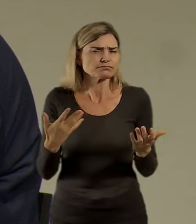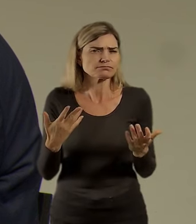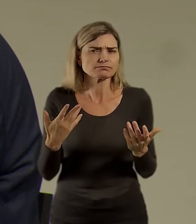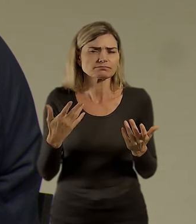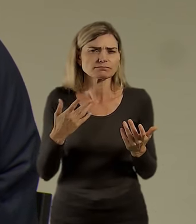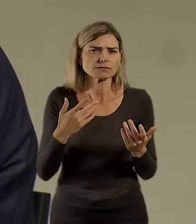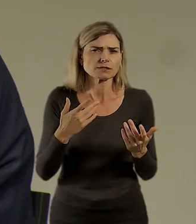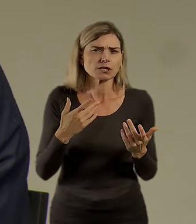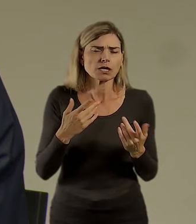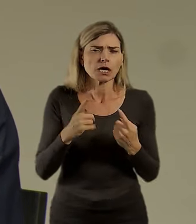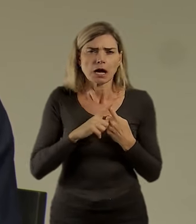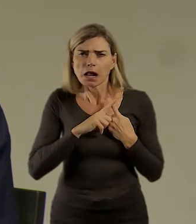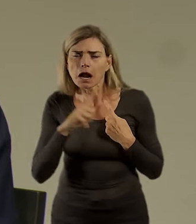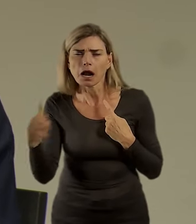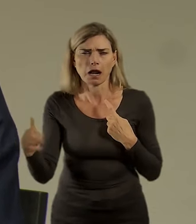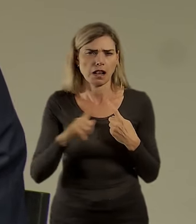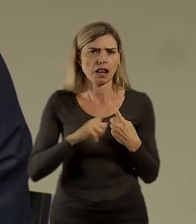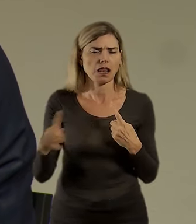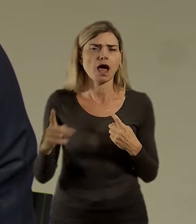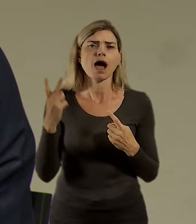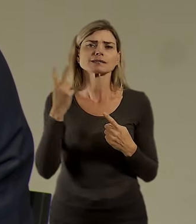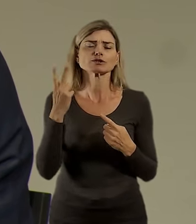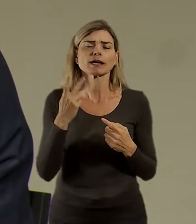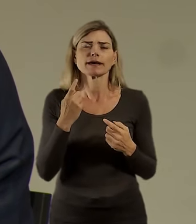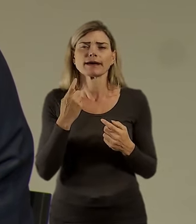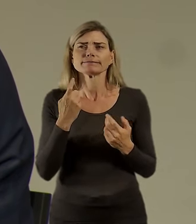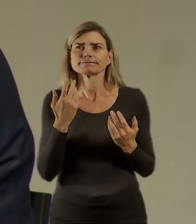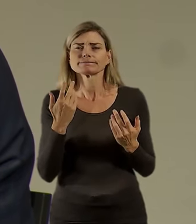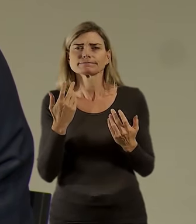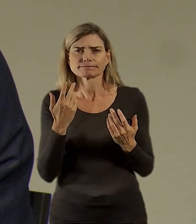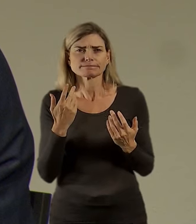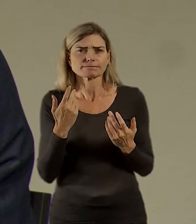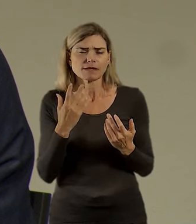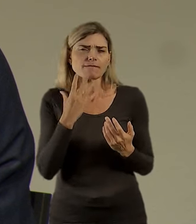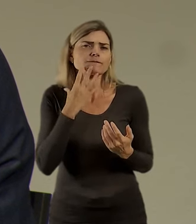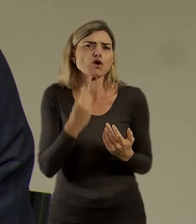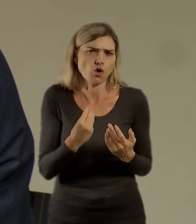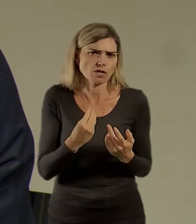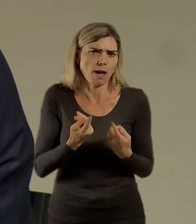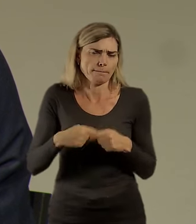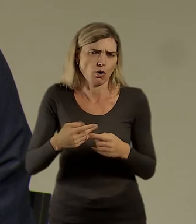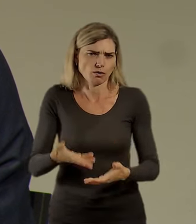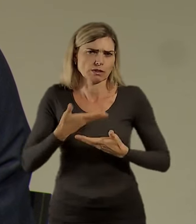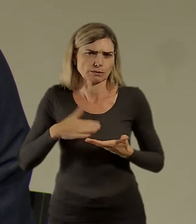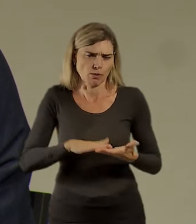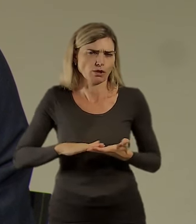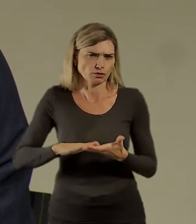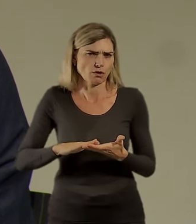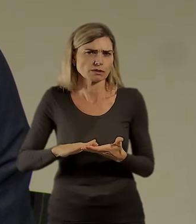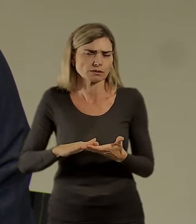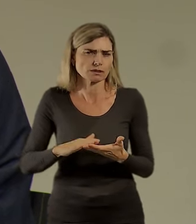způsobem nezatěžující formou, je komparativní výhoda týhle společnosti oproti